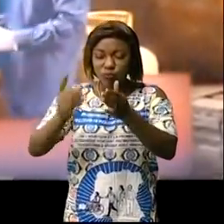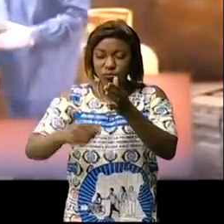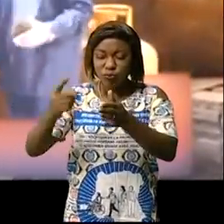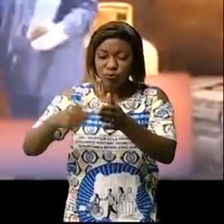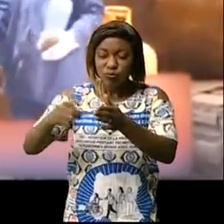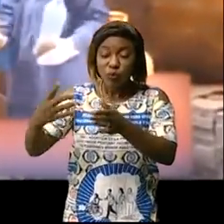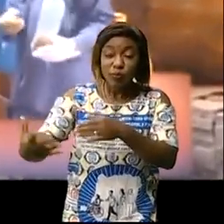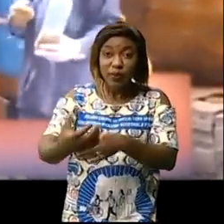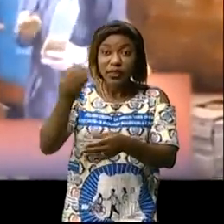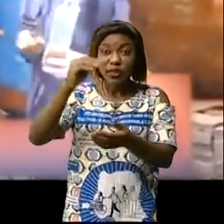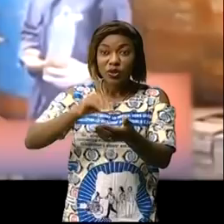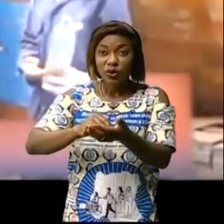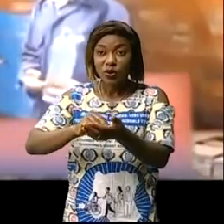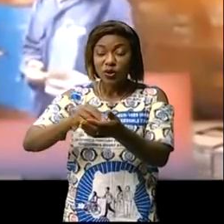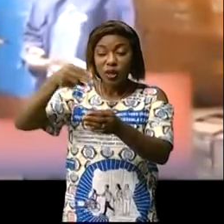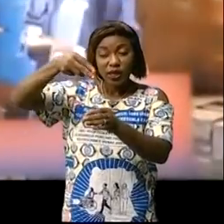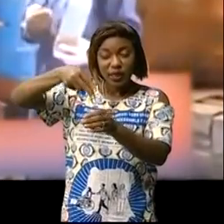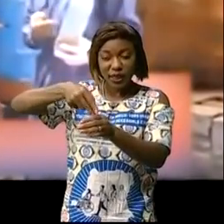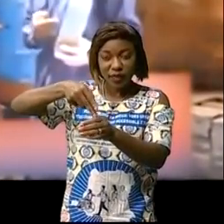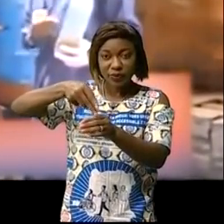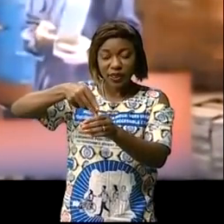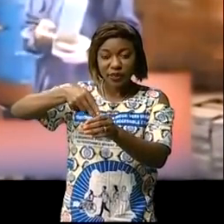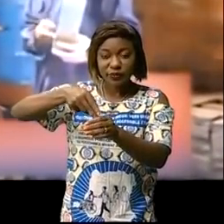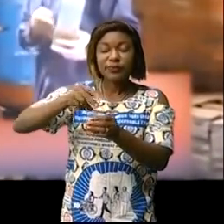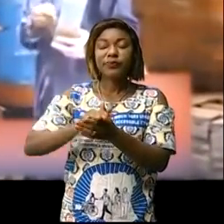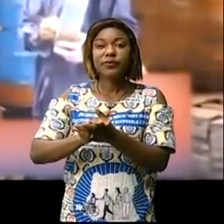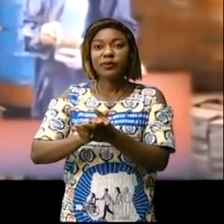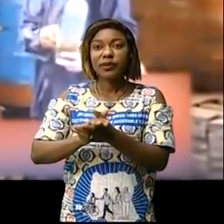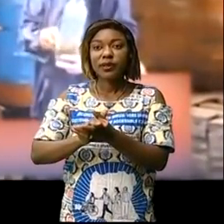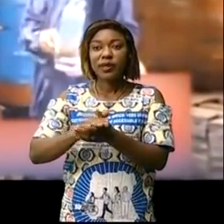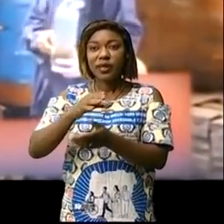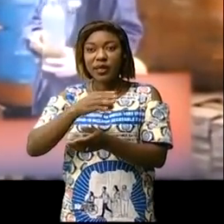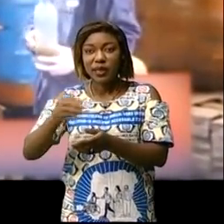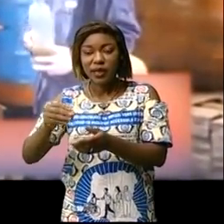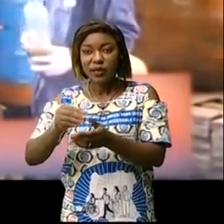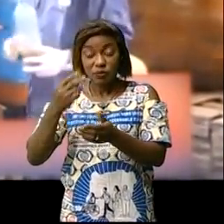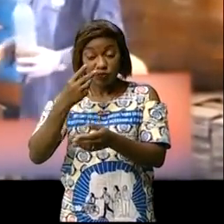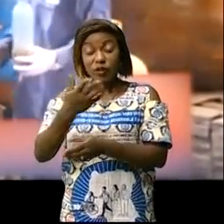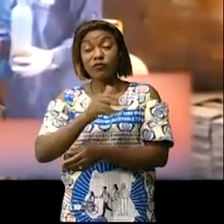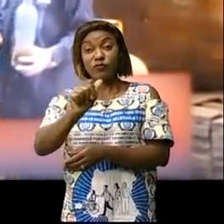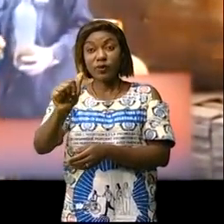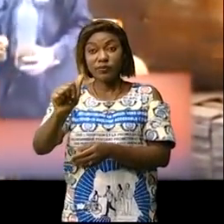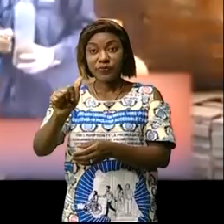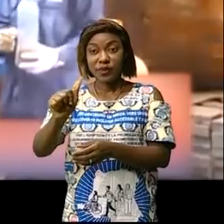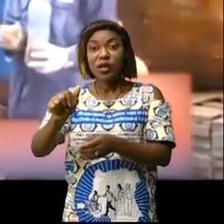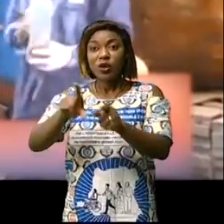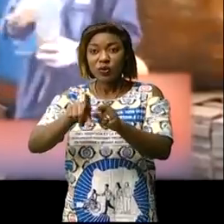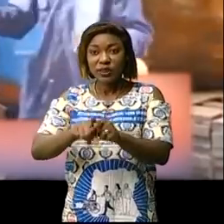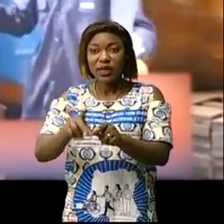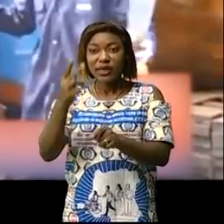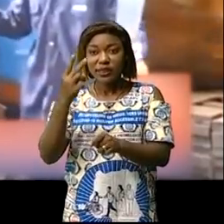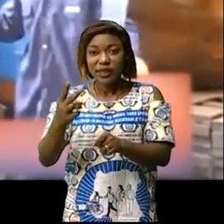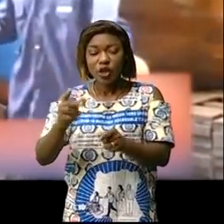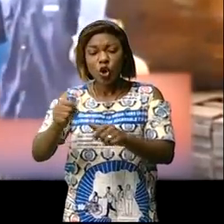obtenir les dizaines et l'essence que vous voyez maintenant il y a d'autres matières